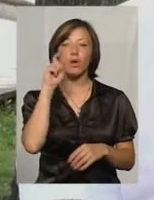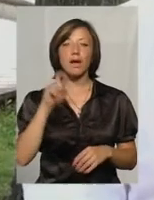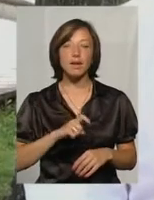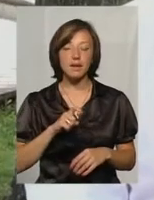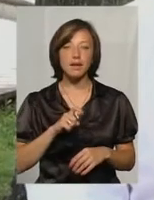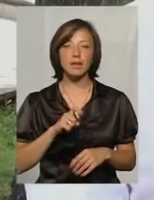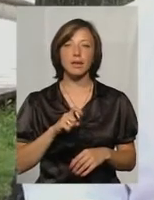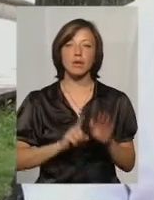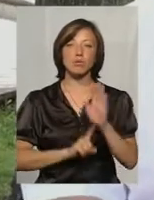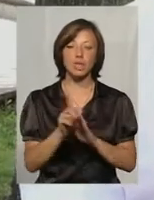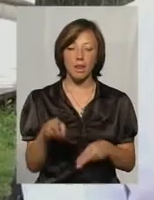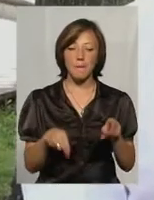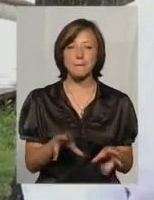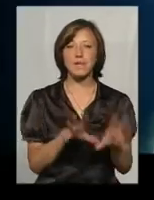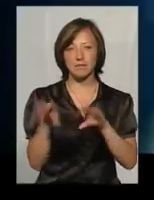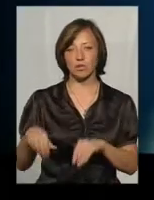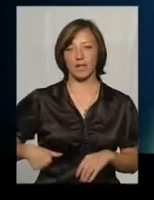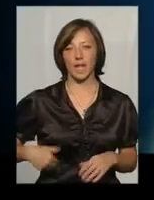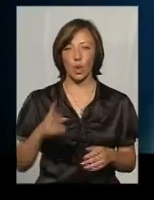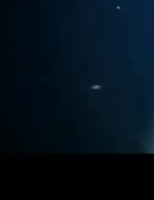почали пересаджувати нерку.